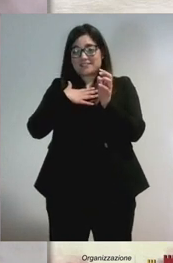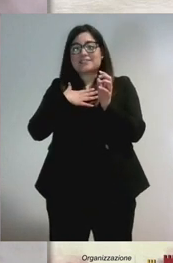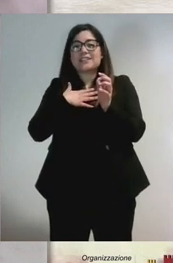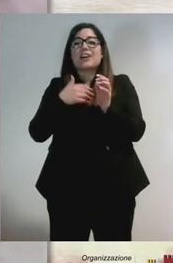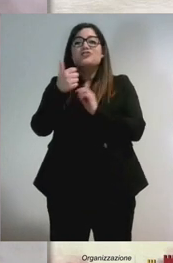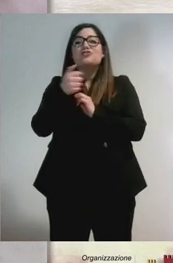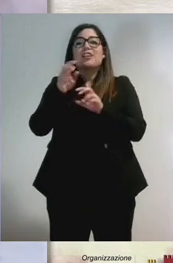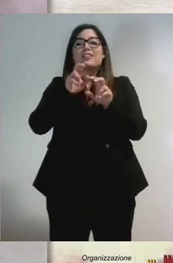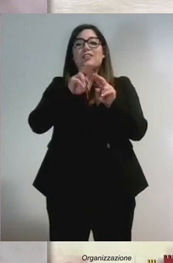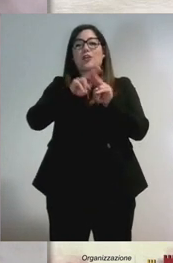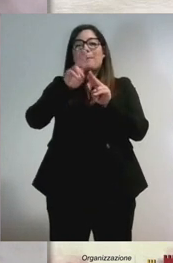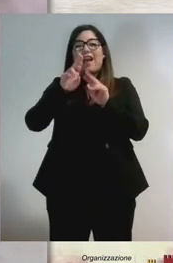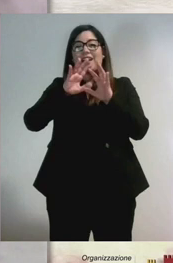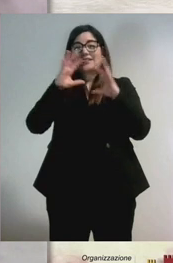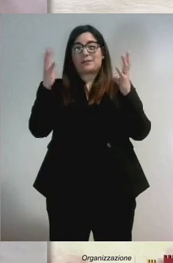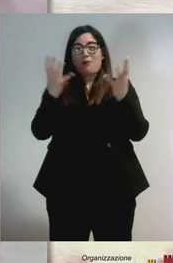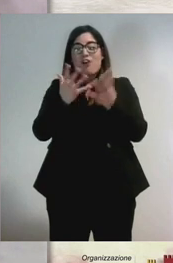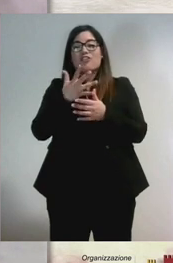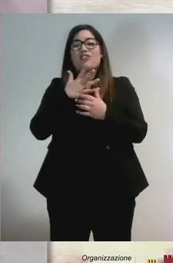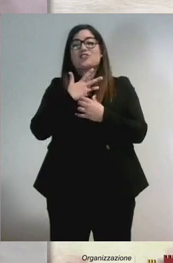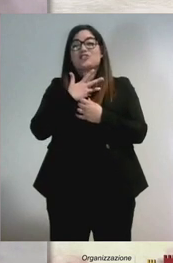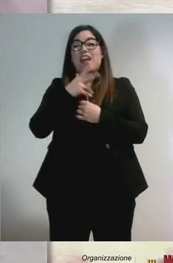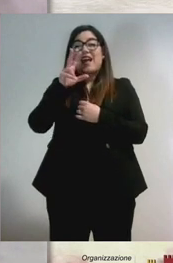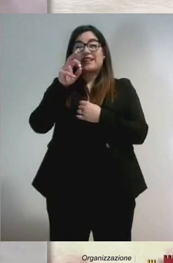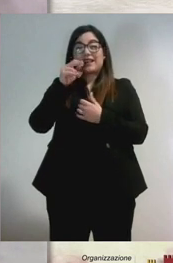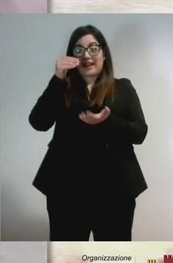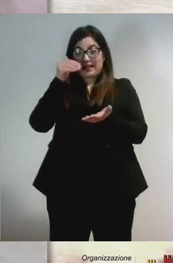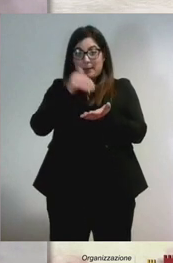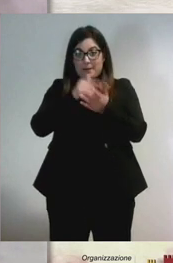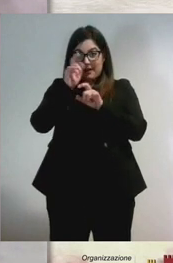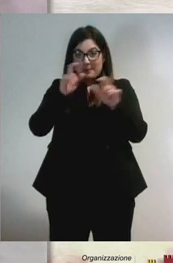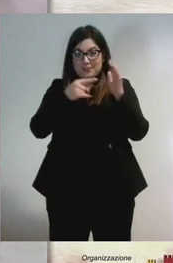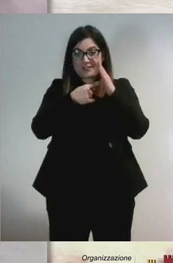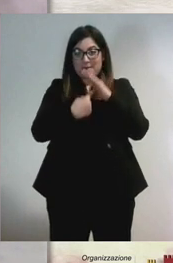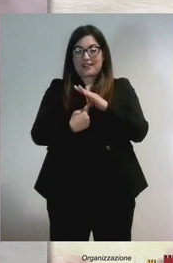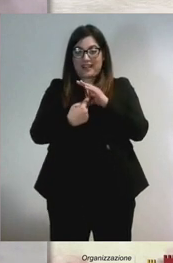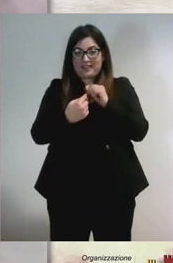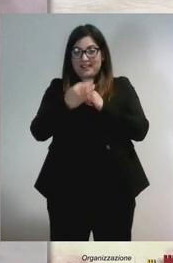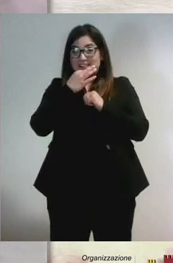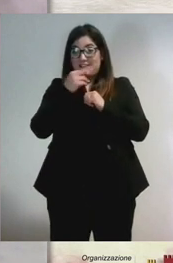30.000 addetti. Tutto creato in vent'anni. Bene,